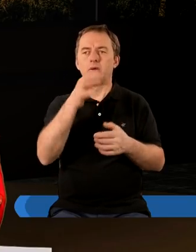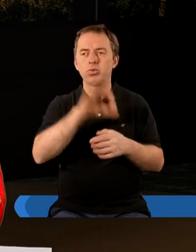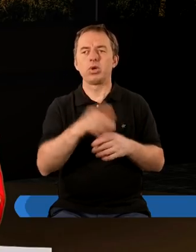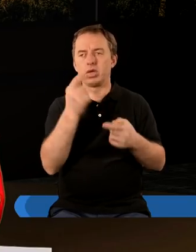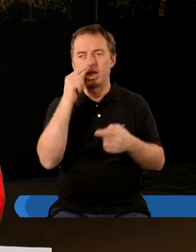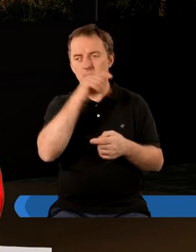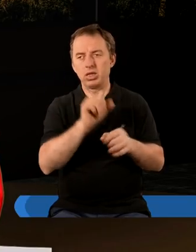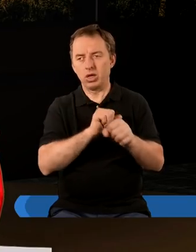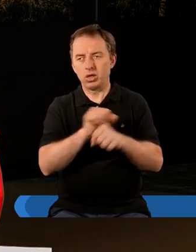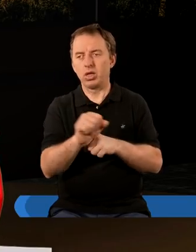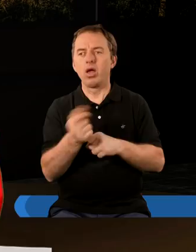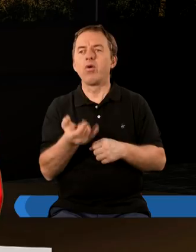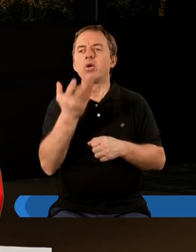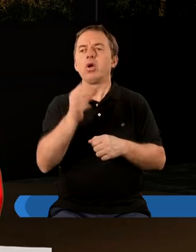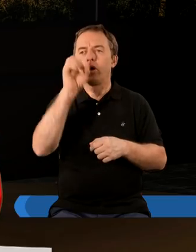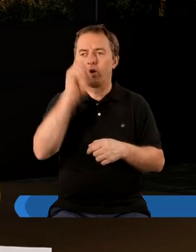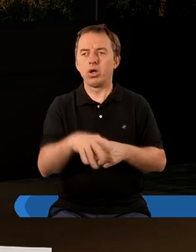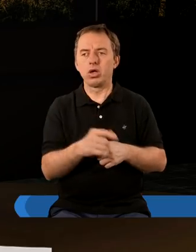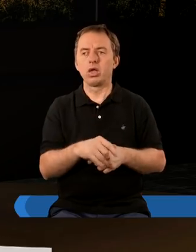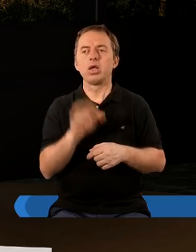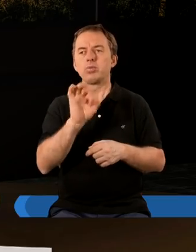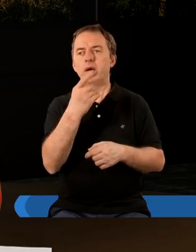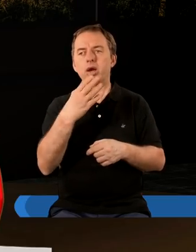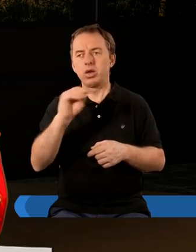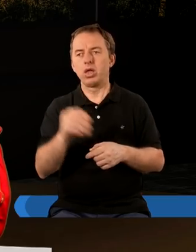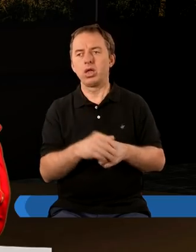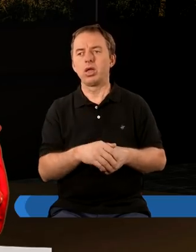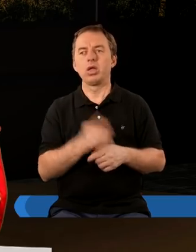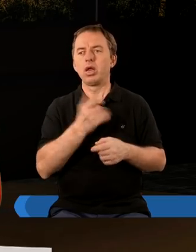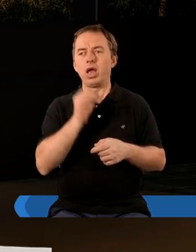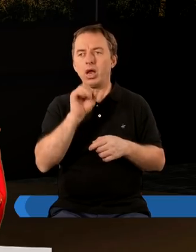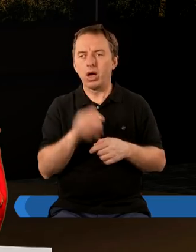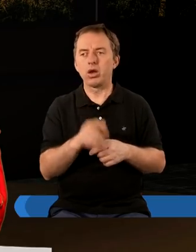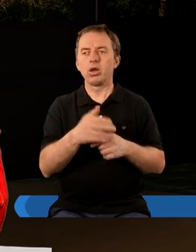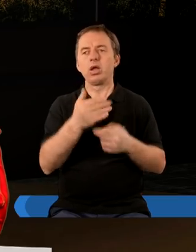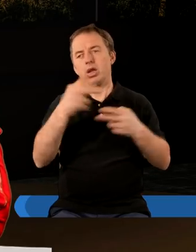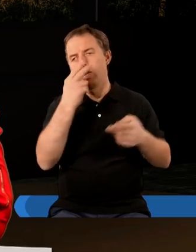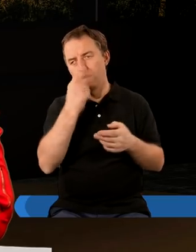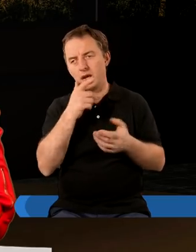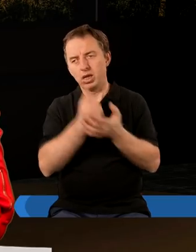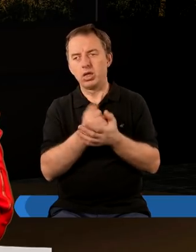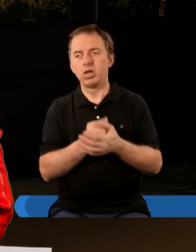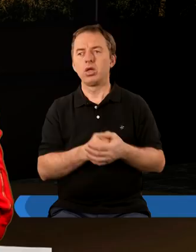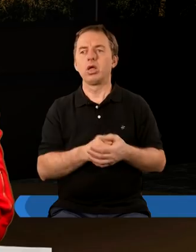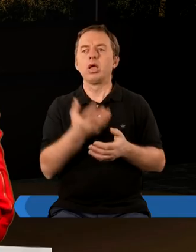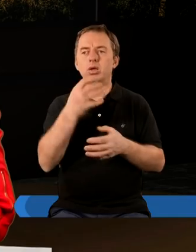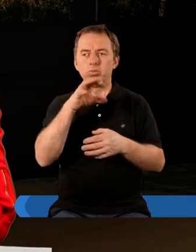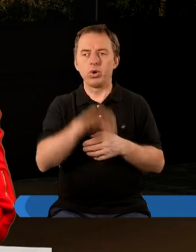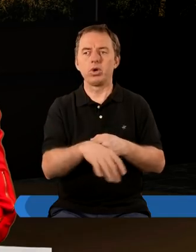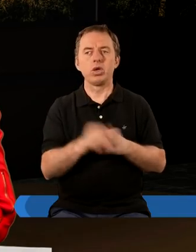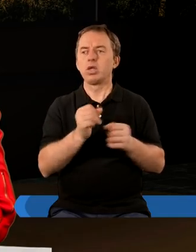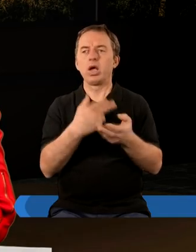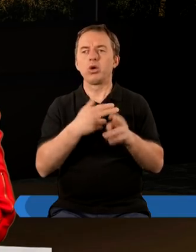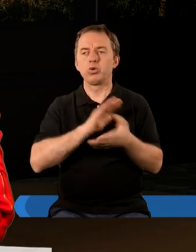zbór, który niestety jest o wiele gorszy od zborów smyrnie. Jeszcze nie najgorszy, patrząc na różne listy, ale to już jest zbór